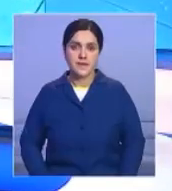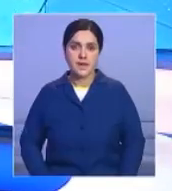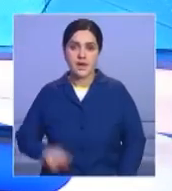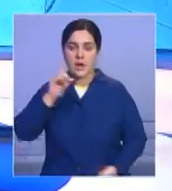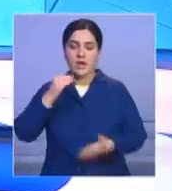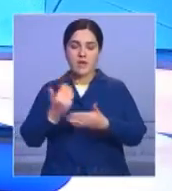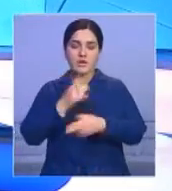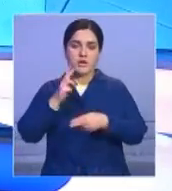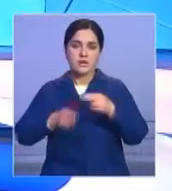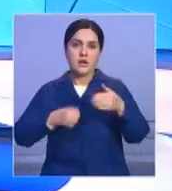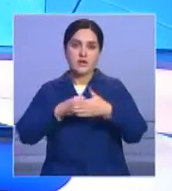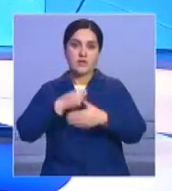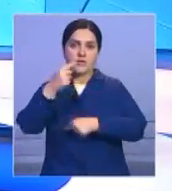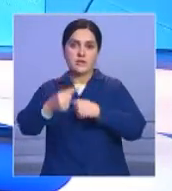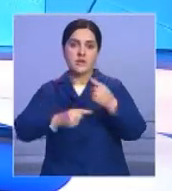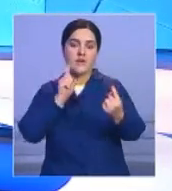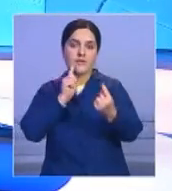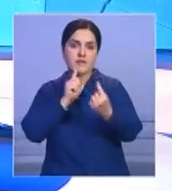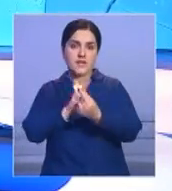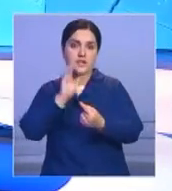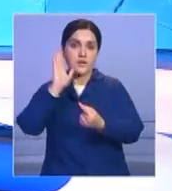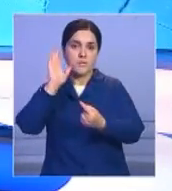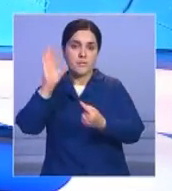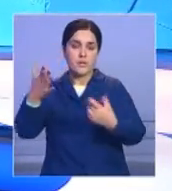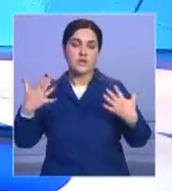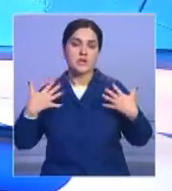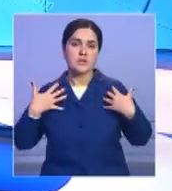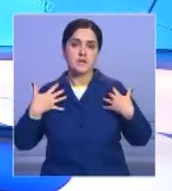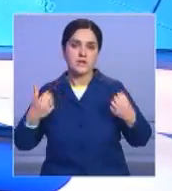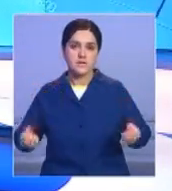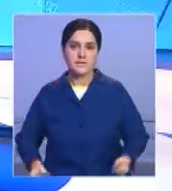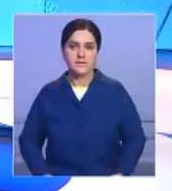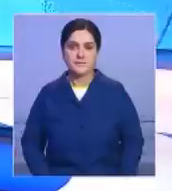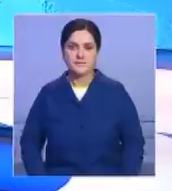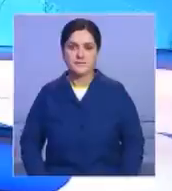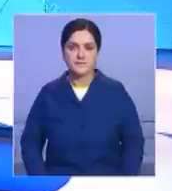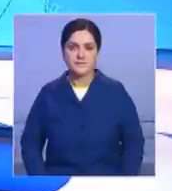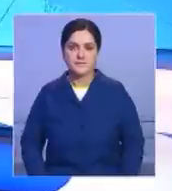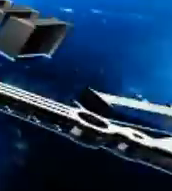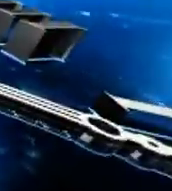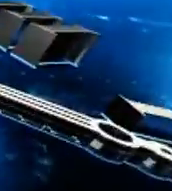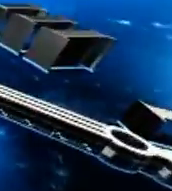К этому часу это пока все новости. Мы благодарим вас за внимание. Хорошо и хорошо.